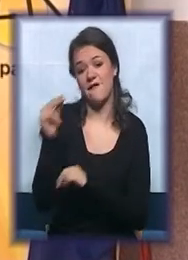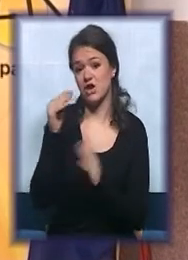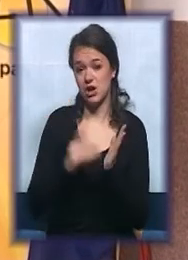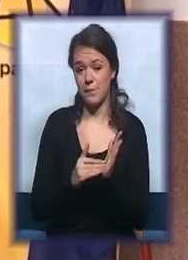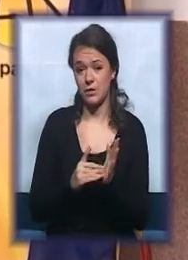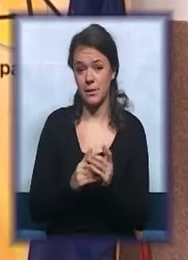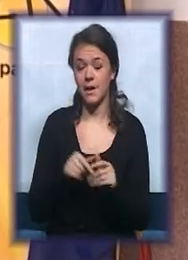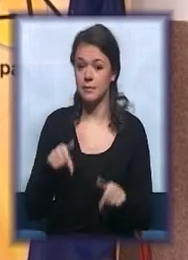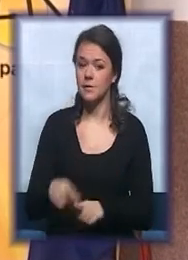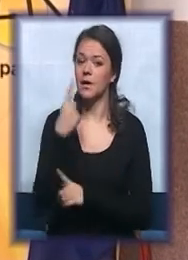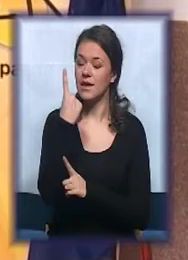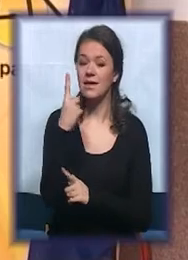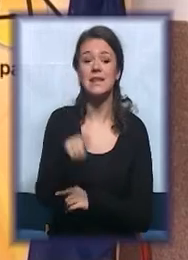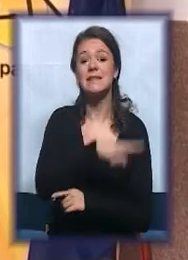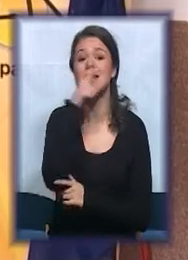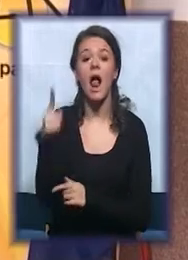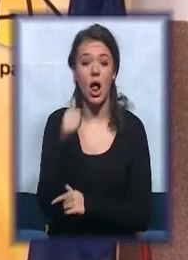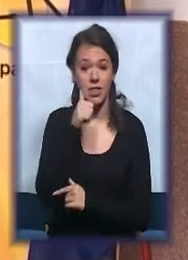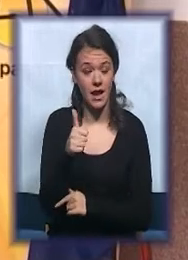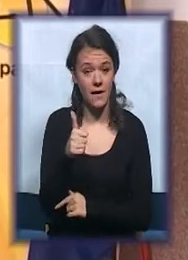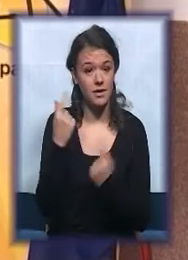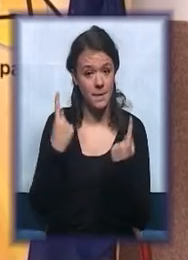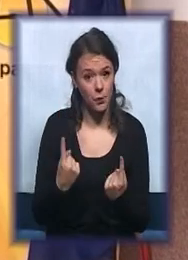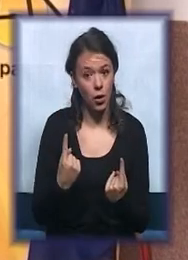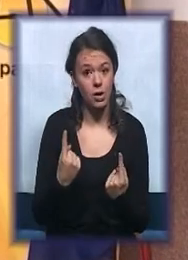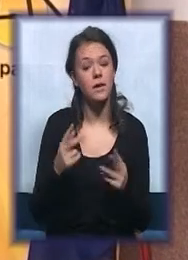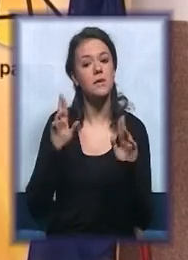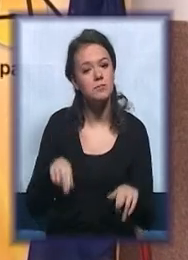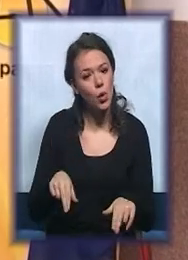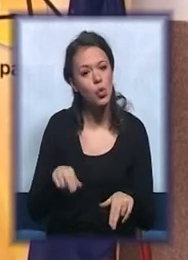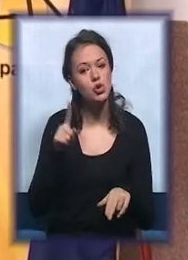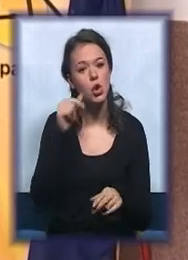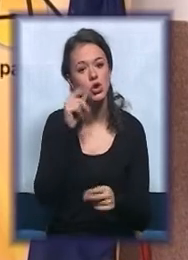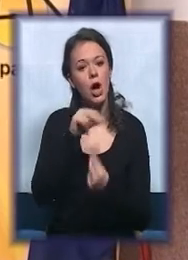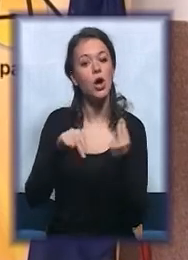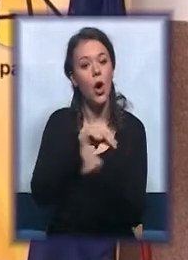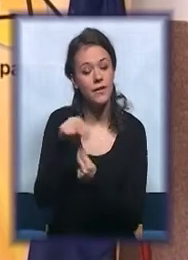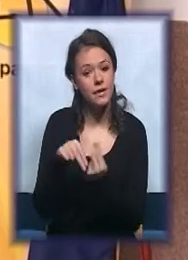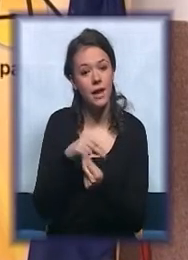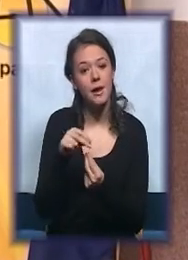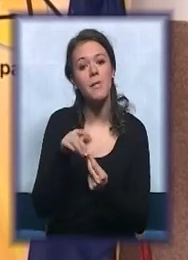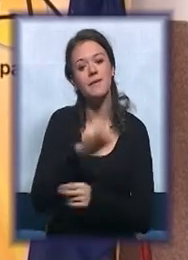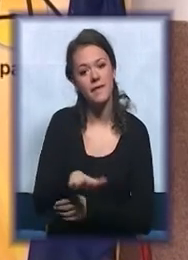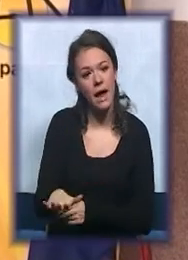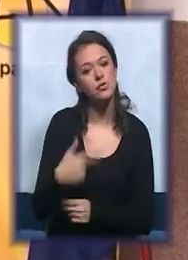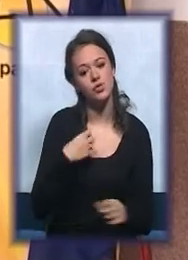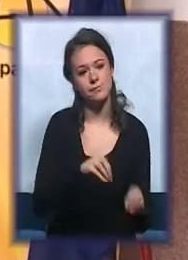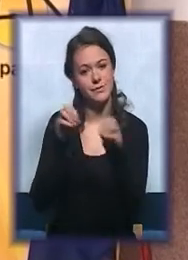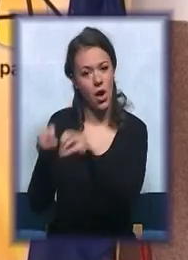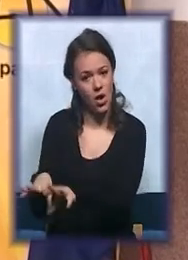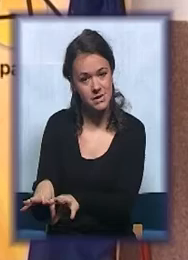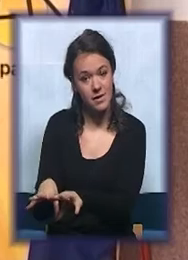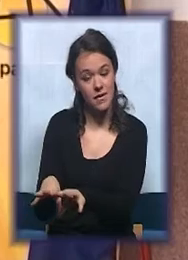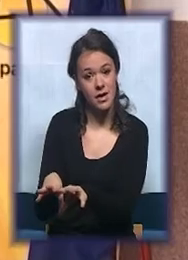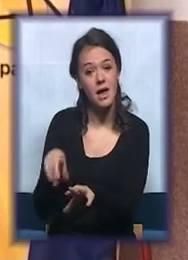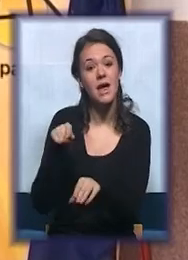Dakle, sad postoji jedan celodneni boravak, pruža se mogućnost roditeljima da decu u ovom boravku ostave i da